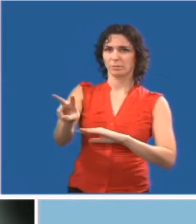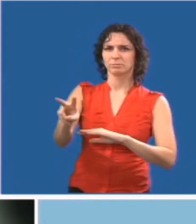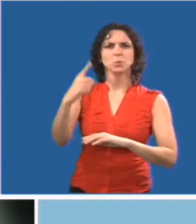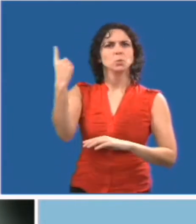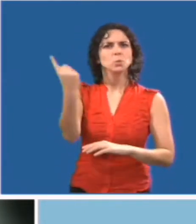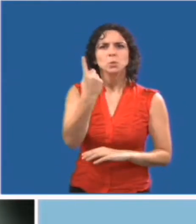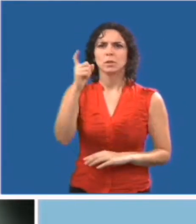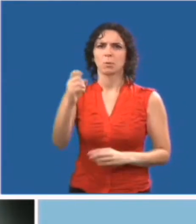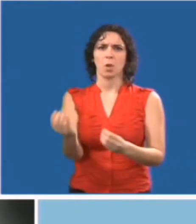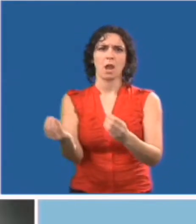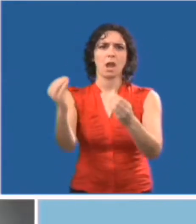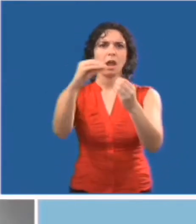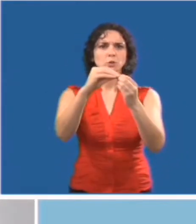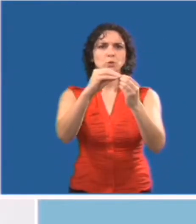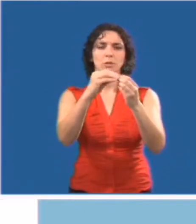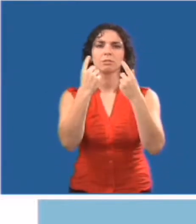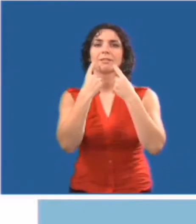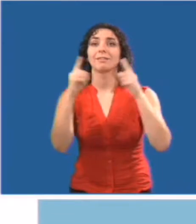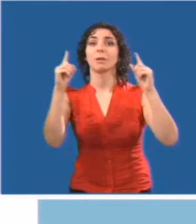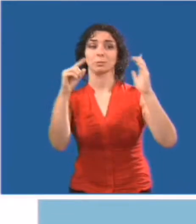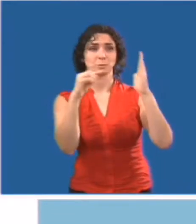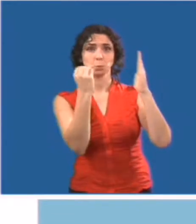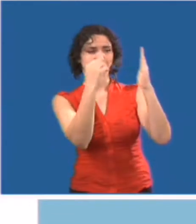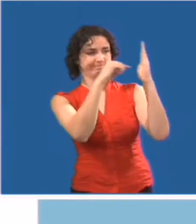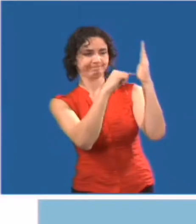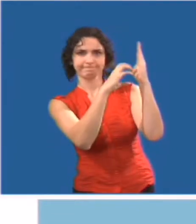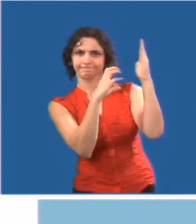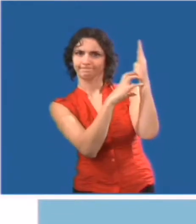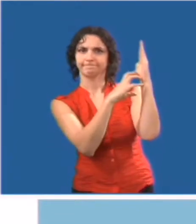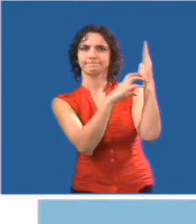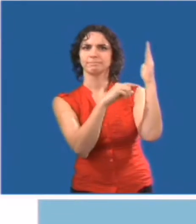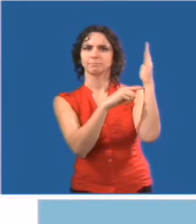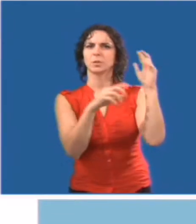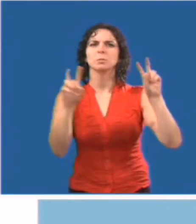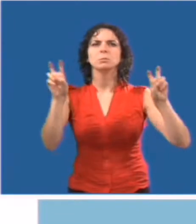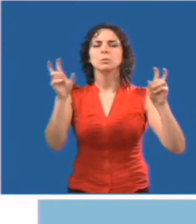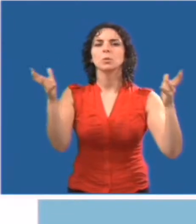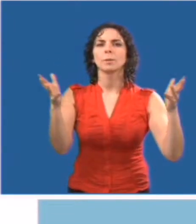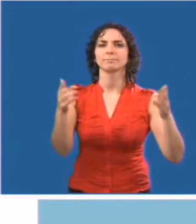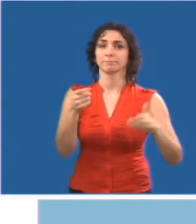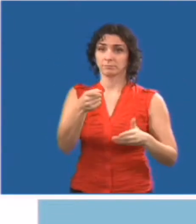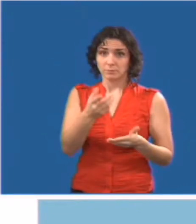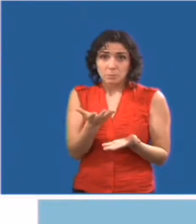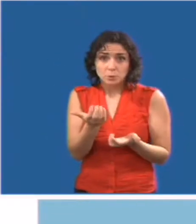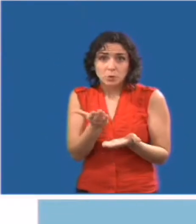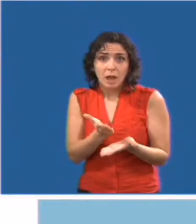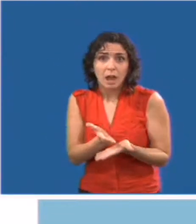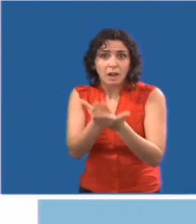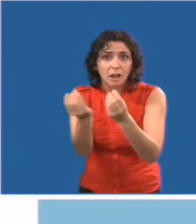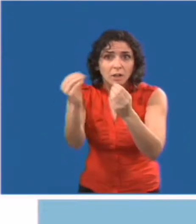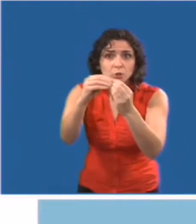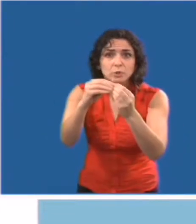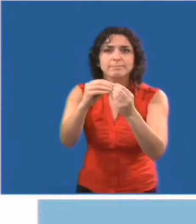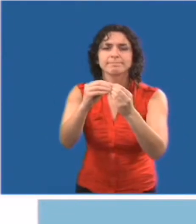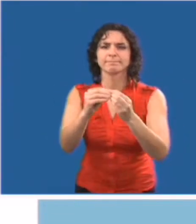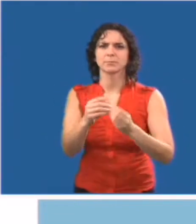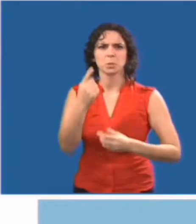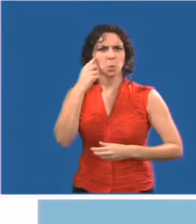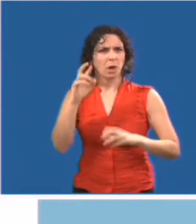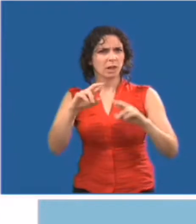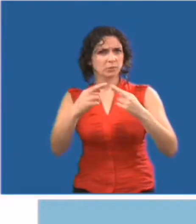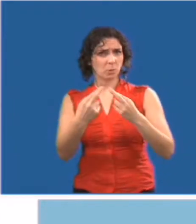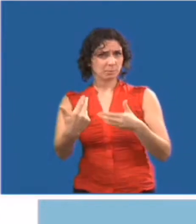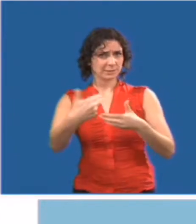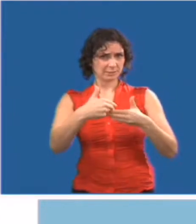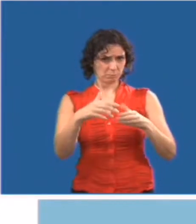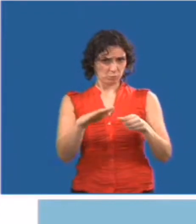la réunion. Les formulaires doivent être adaptés pour inclure un énoncé comme suit Si vous avez besoin d